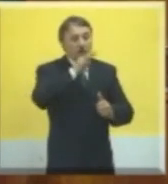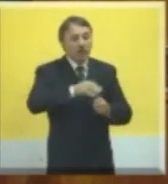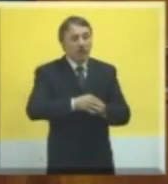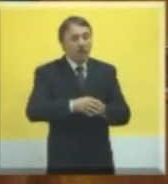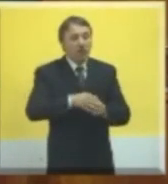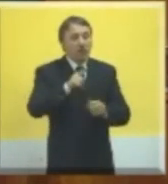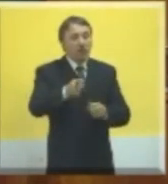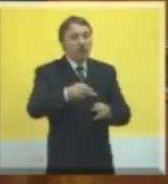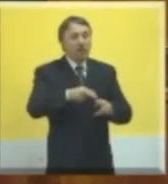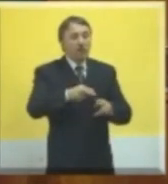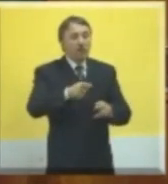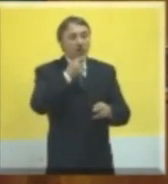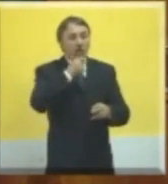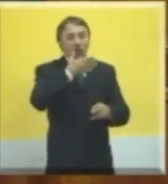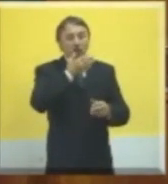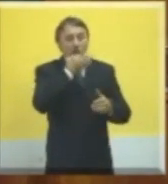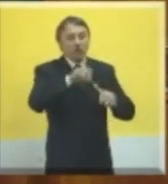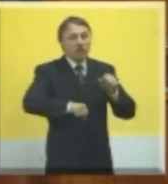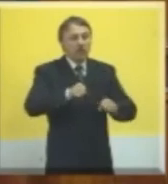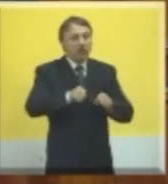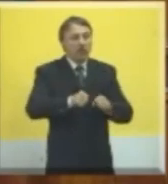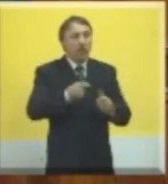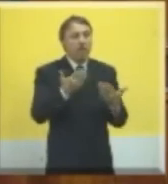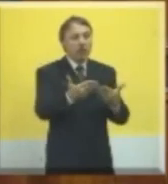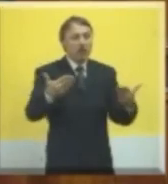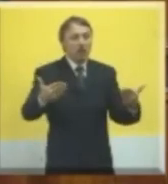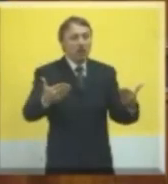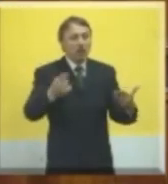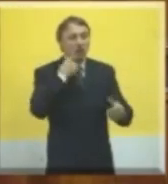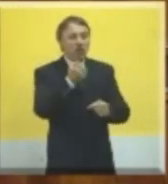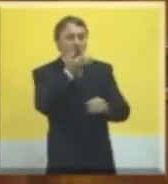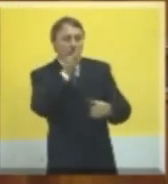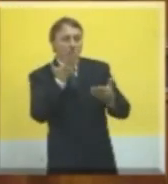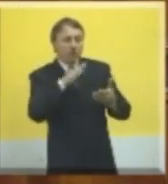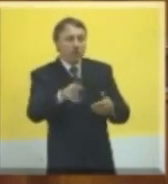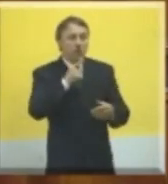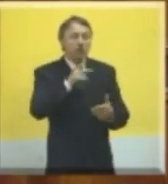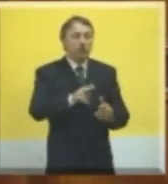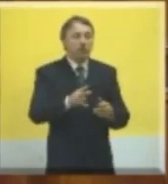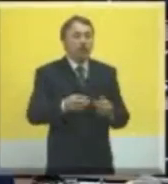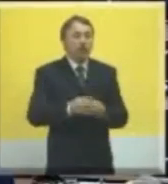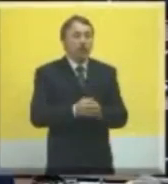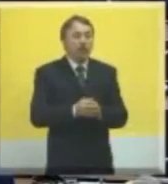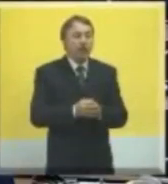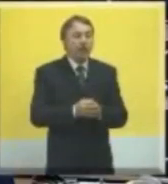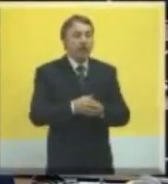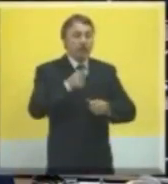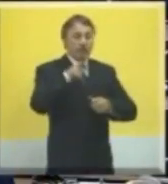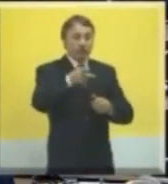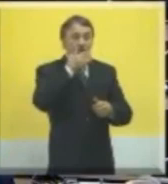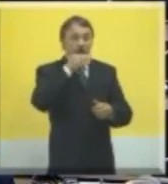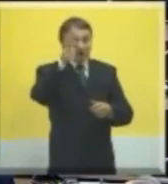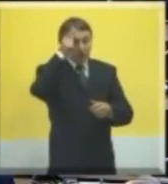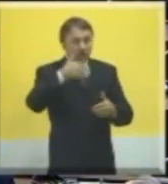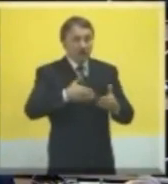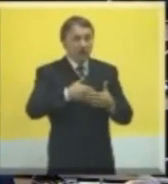Ne na slabijoj, nego na jačoj Srbiji. Modernijoj, funkcionalnijoj i srećnijoj. To onda mora biti